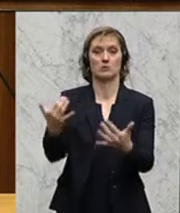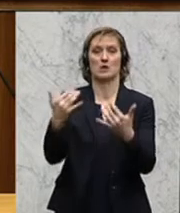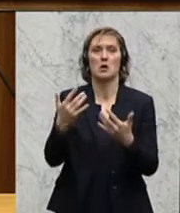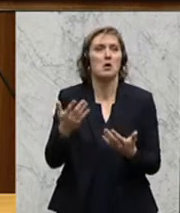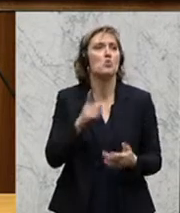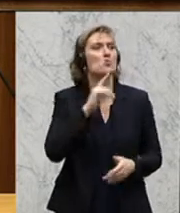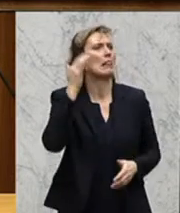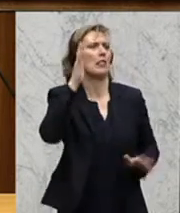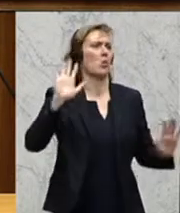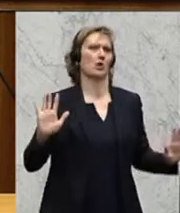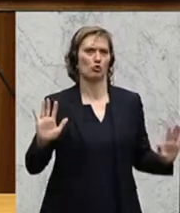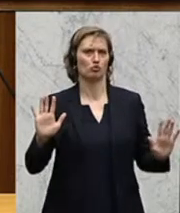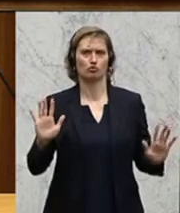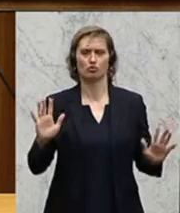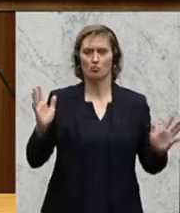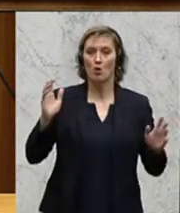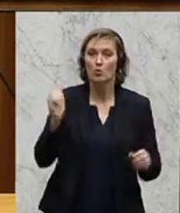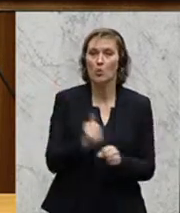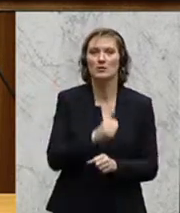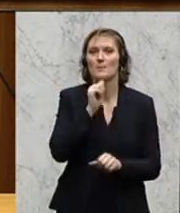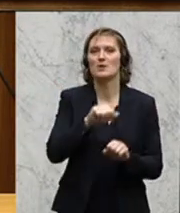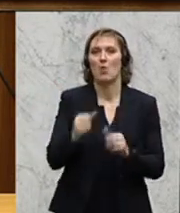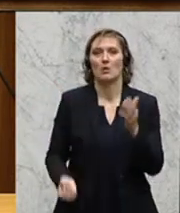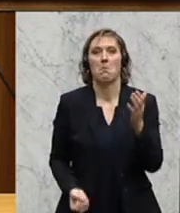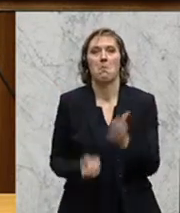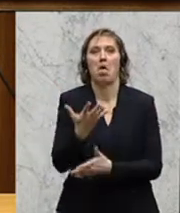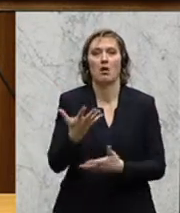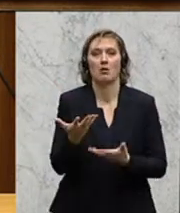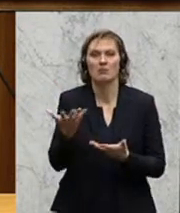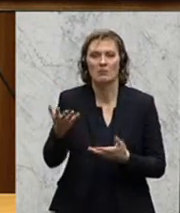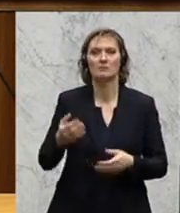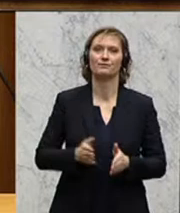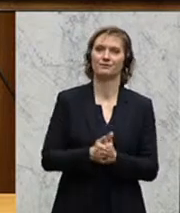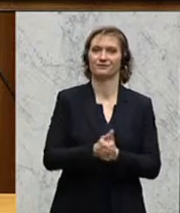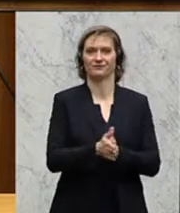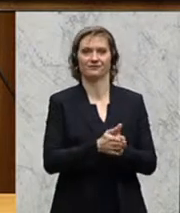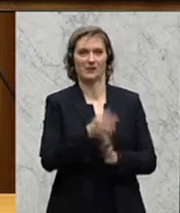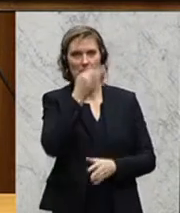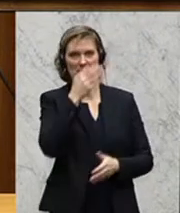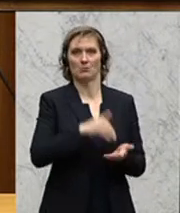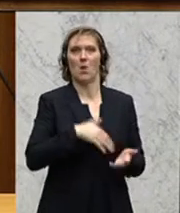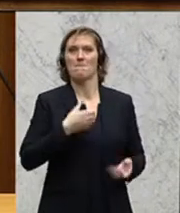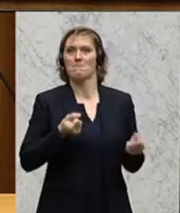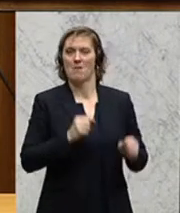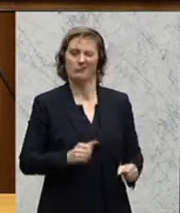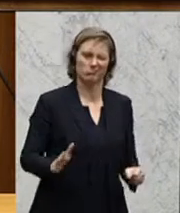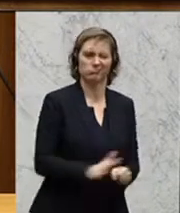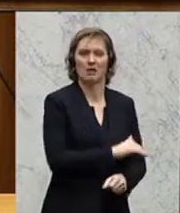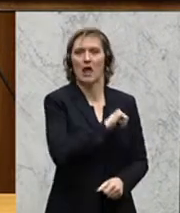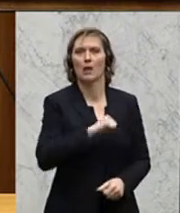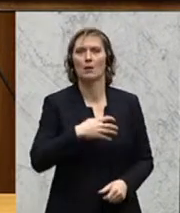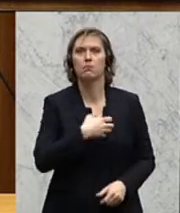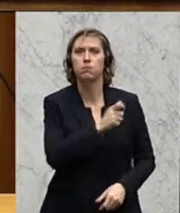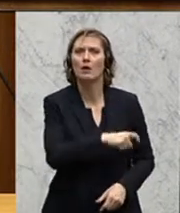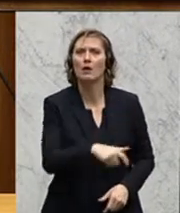selbst wenn es nur theoretisch ist, auch in einem Ansatz die Möglichkeit gibt, diese Macht zu missbrauchen und gegen unsere eigenen Bürger einzusetzen.